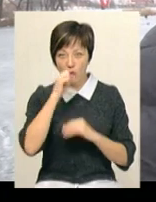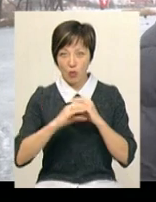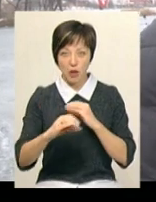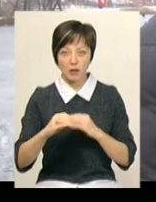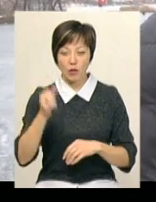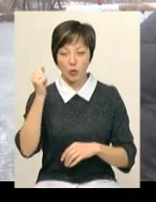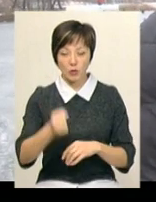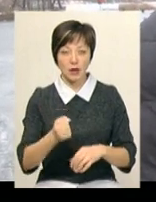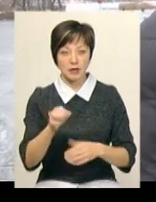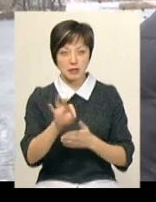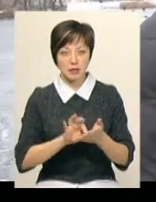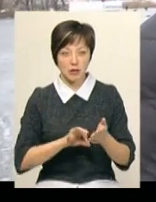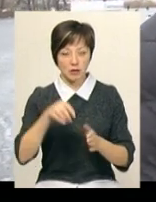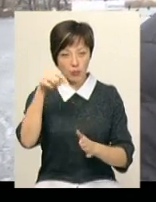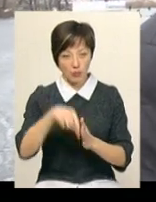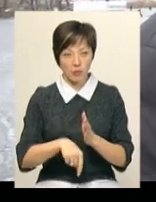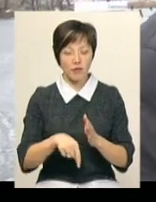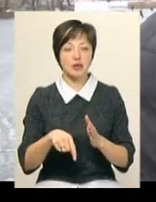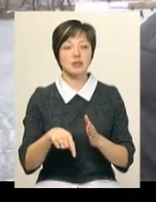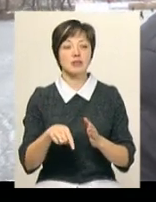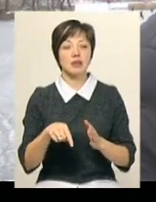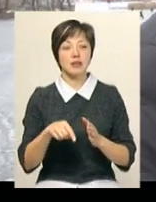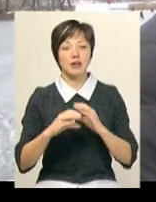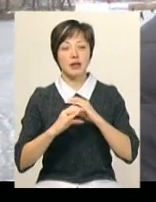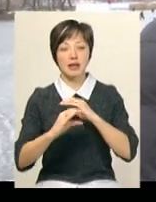ударом зразу пробивається льод,